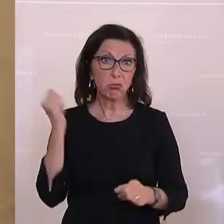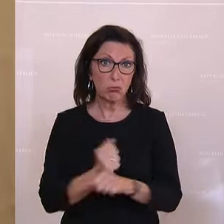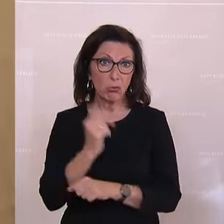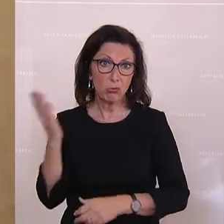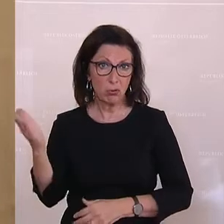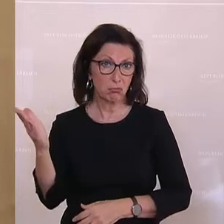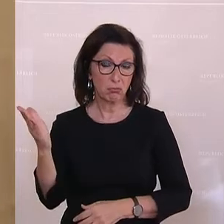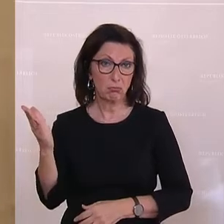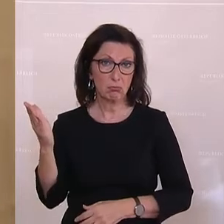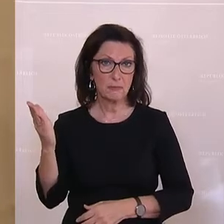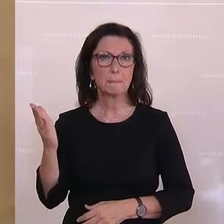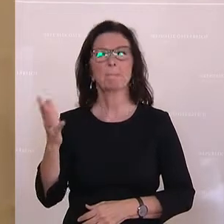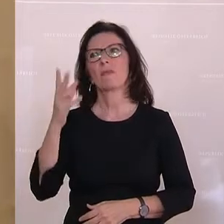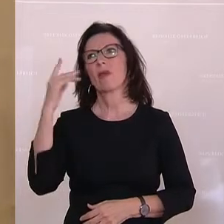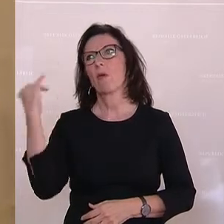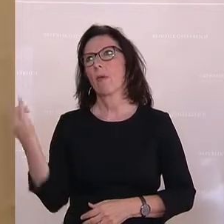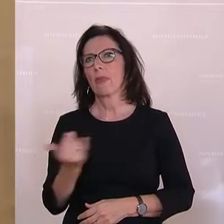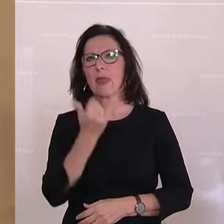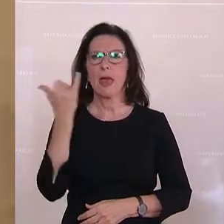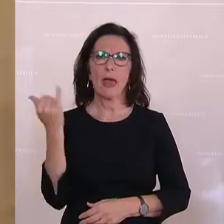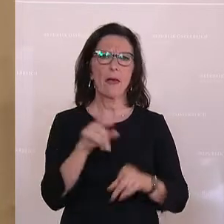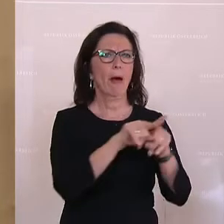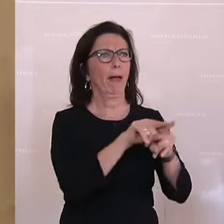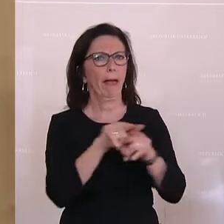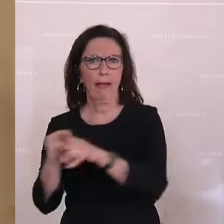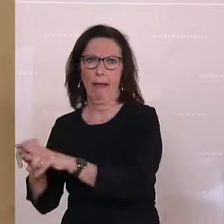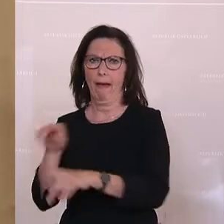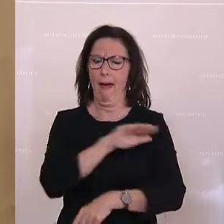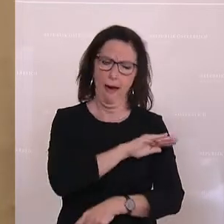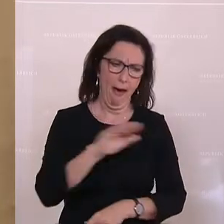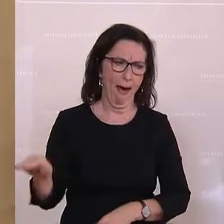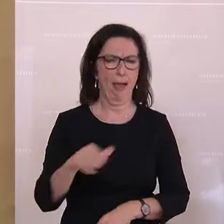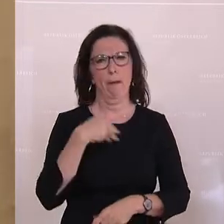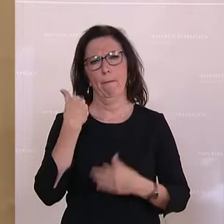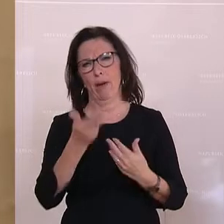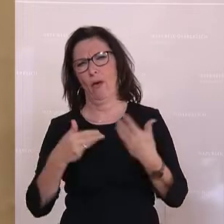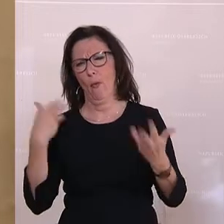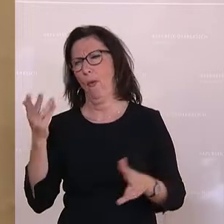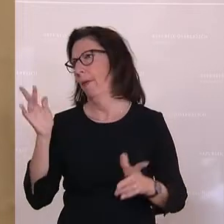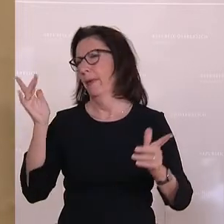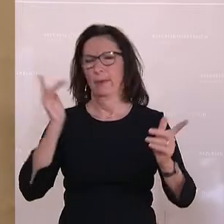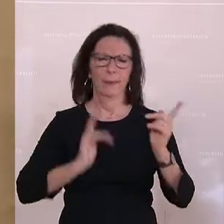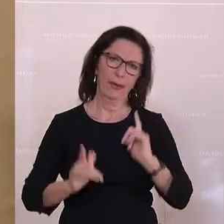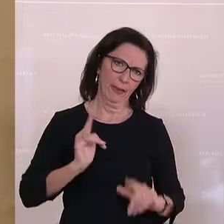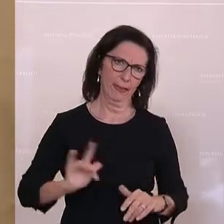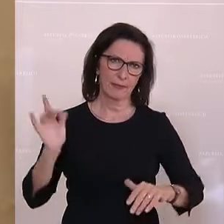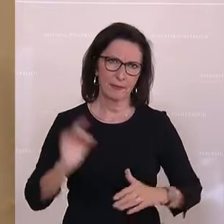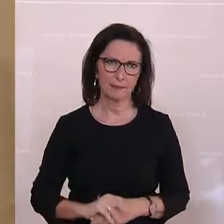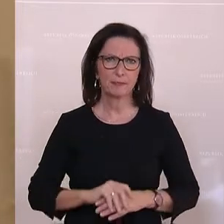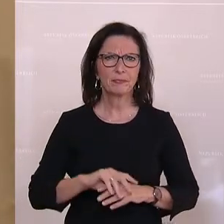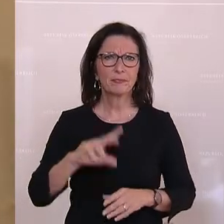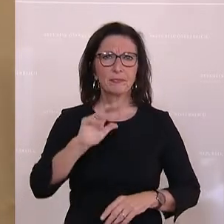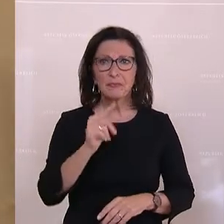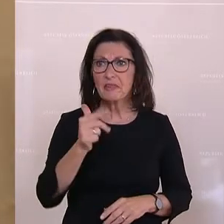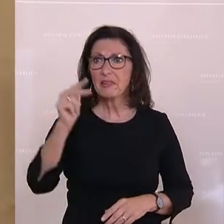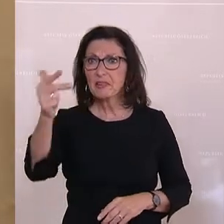Und das ewige Leiter Gießkanne ist ja da wieder mitten unter uns. Den zweiten, dritten Haushalt